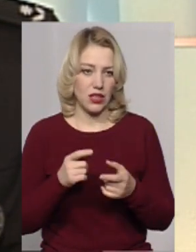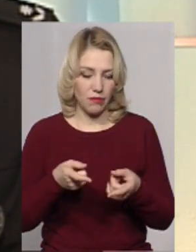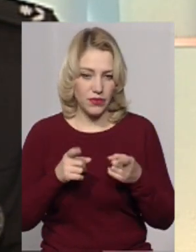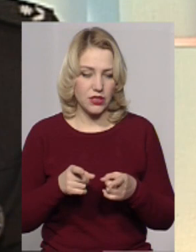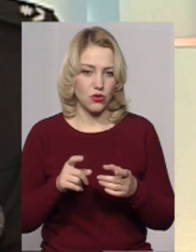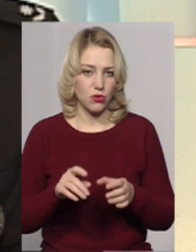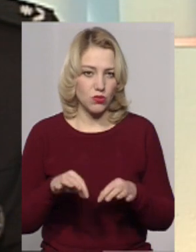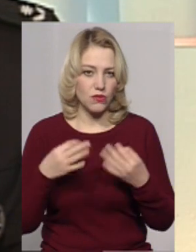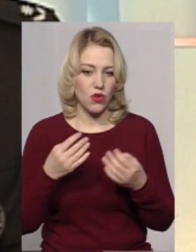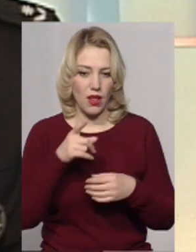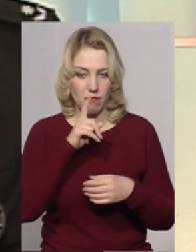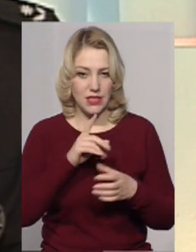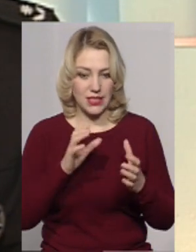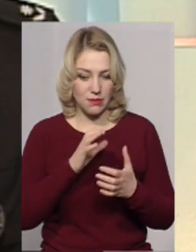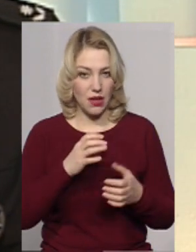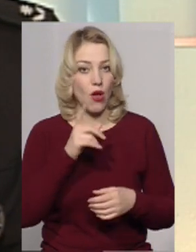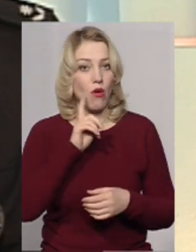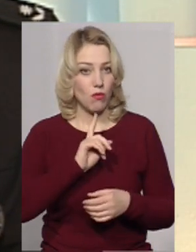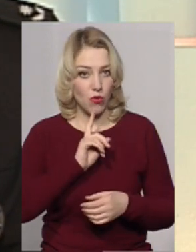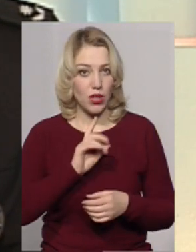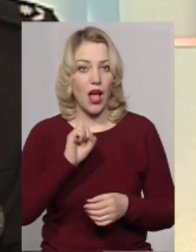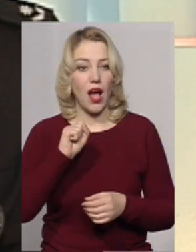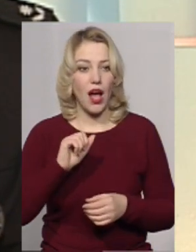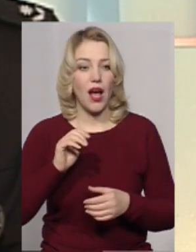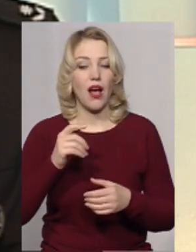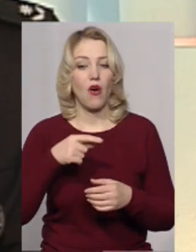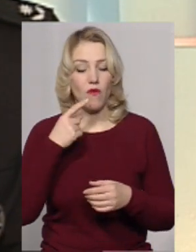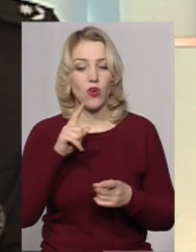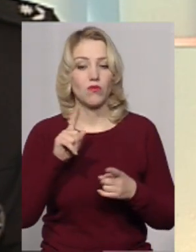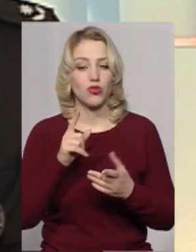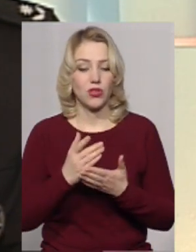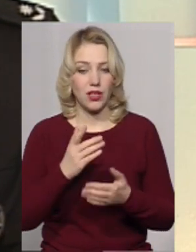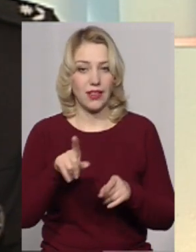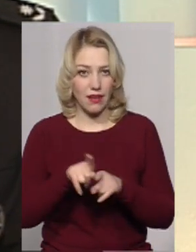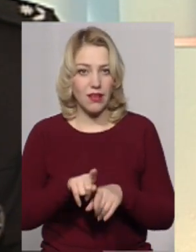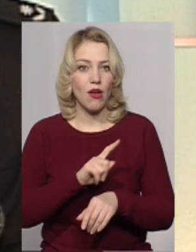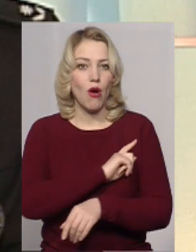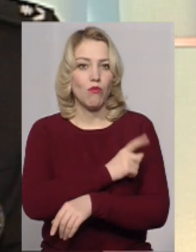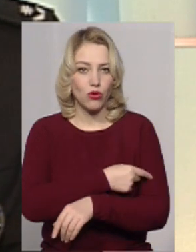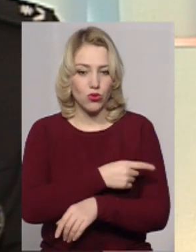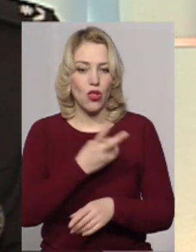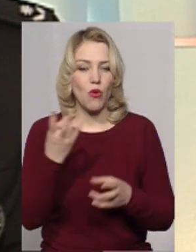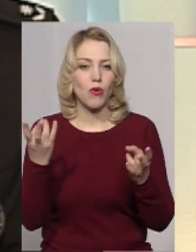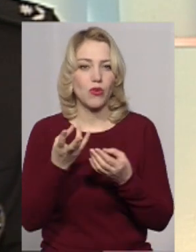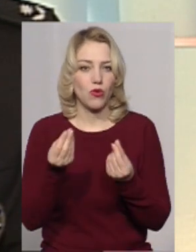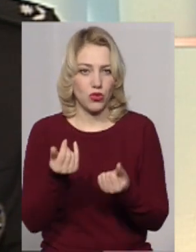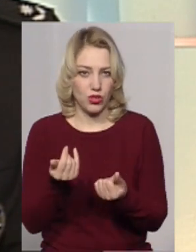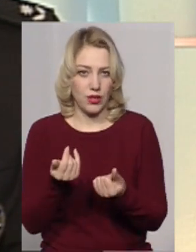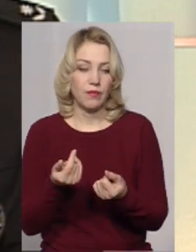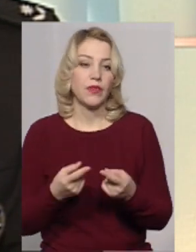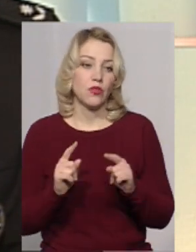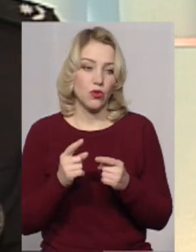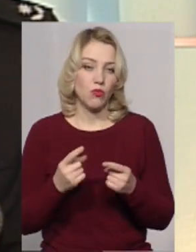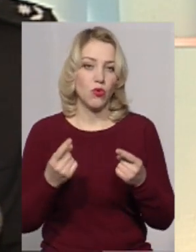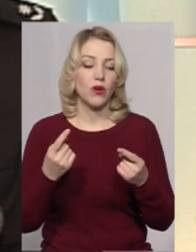місяця таку інформацію. Але ми просто говоримо про те, що є такі потужності, але вони потребують великих коштів. І тому для